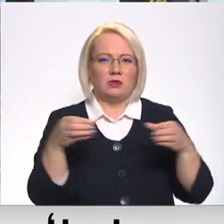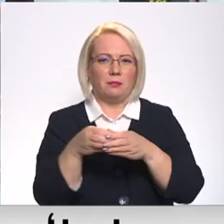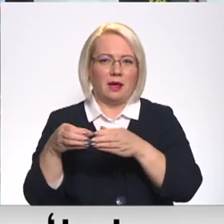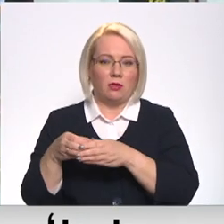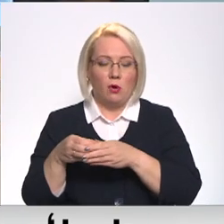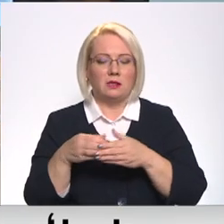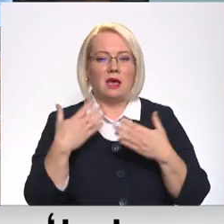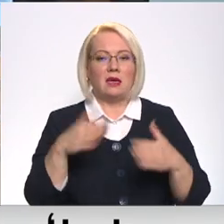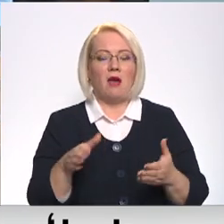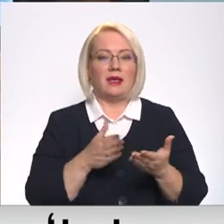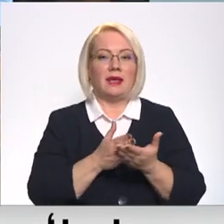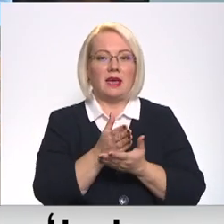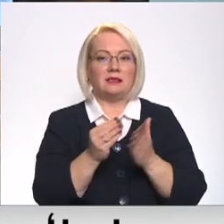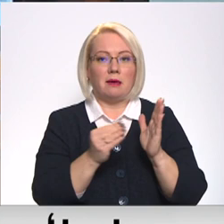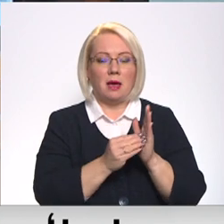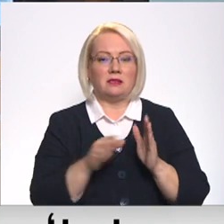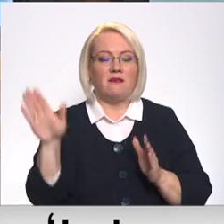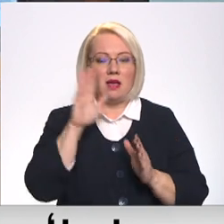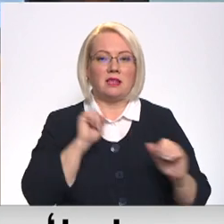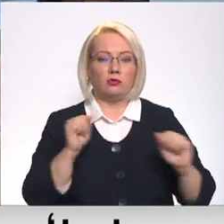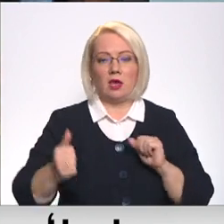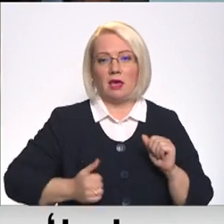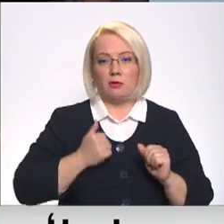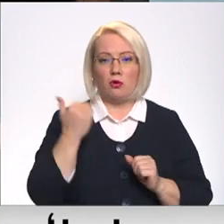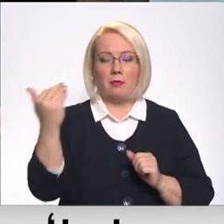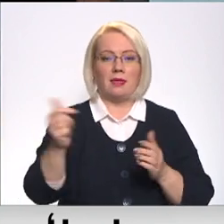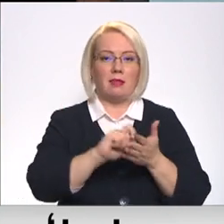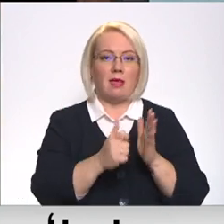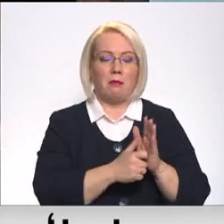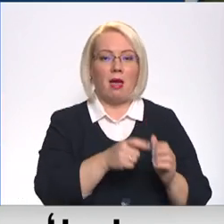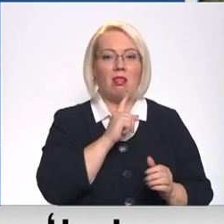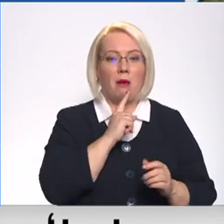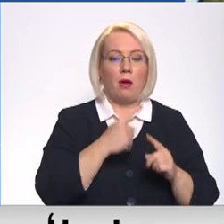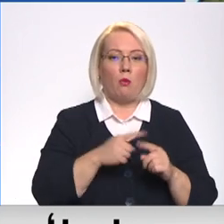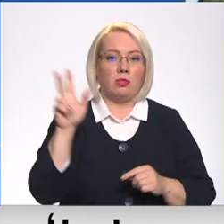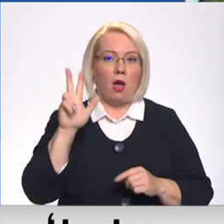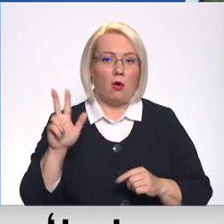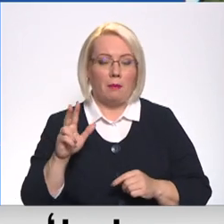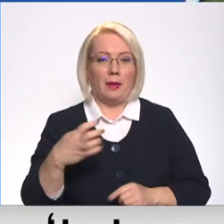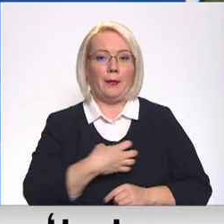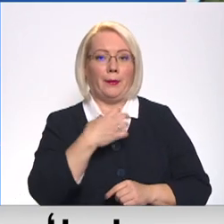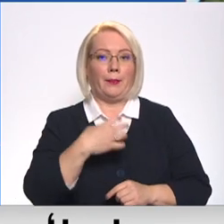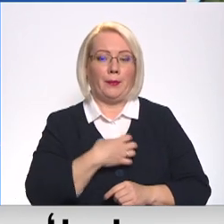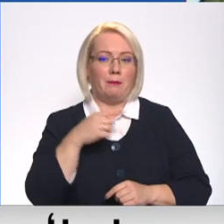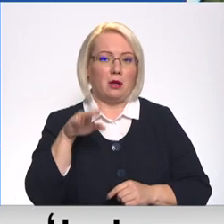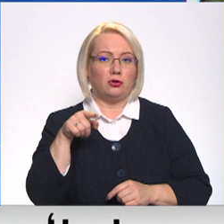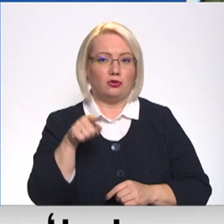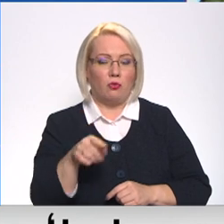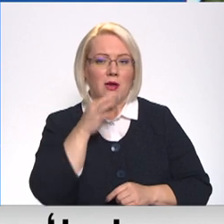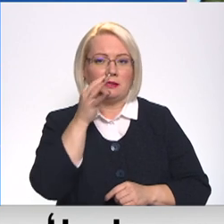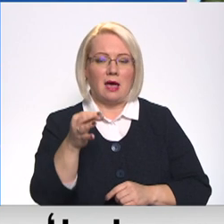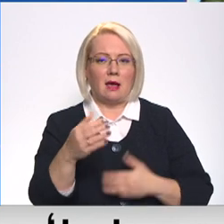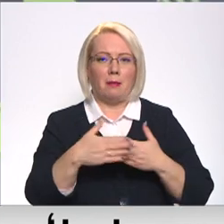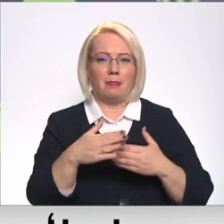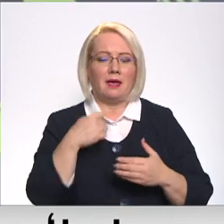zīmētas jau esot valsts nekstamo īpašumiem piedrošās tevpas Liepājā un Daugavpilī. Bājušas par šādas scenāriju gan pauš pierīgas